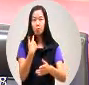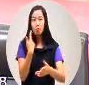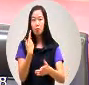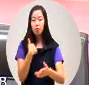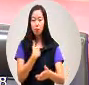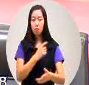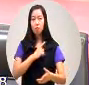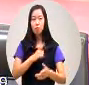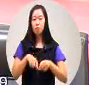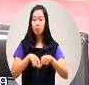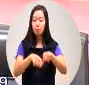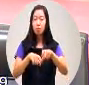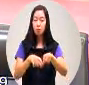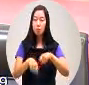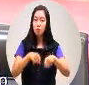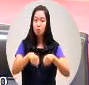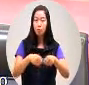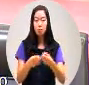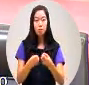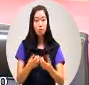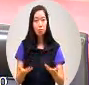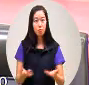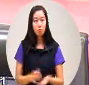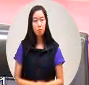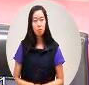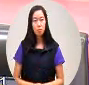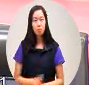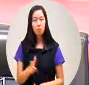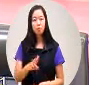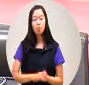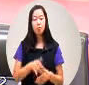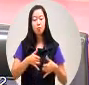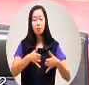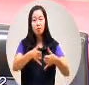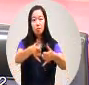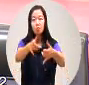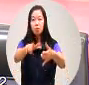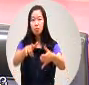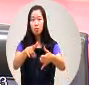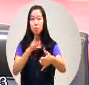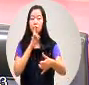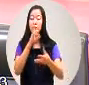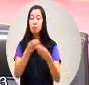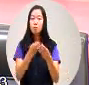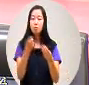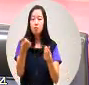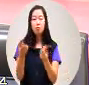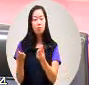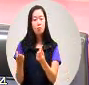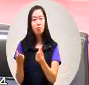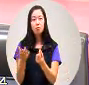的人是要怎么这两个是不用说的嘛你这边也是不能骑啊